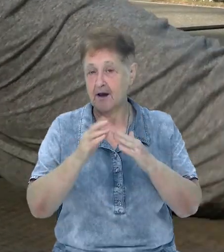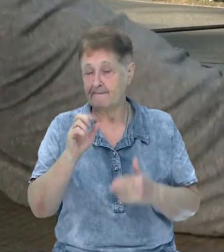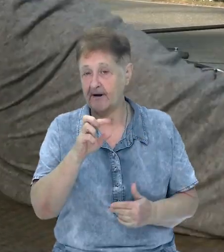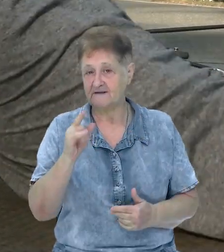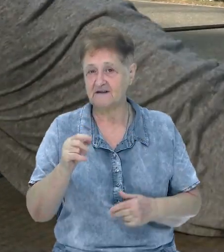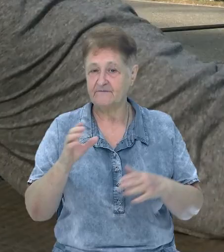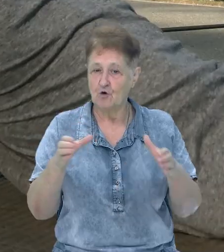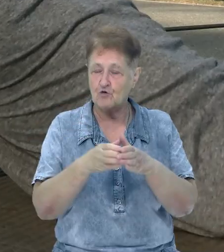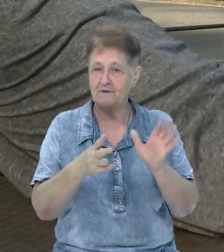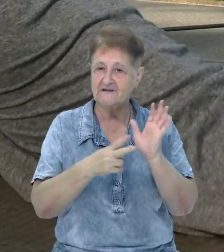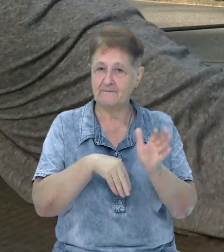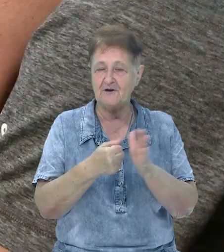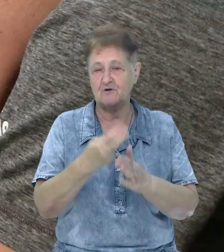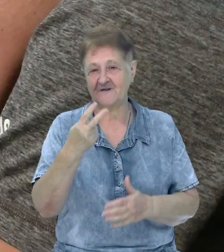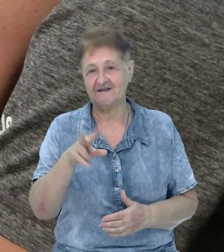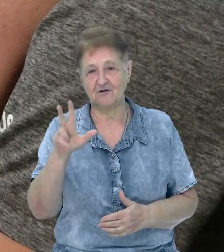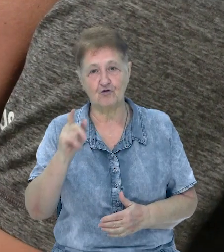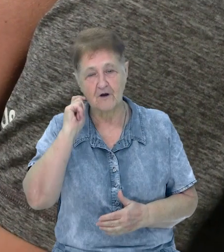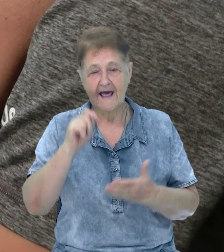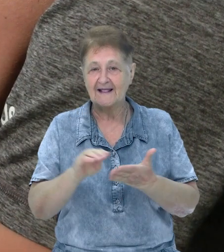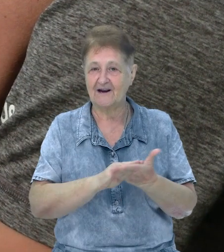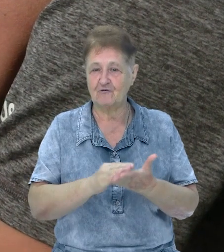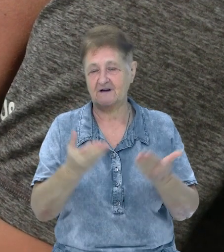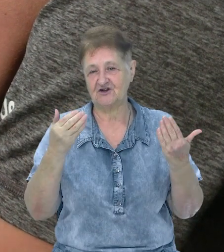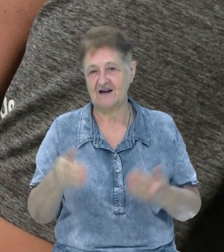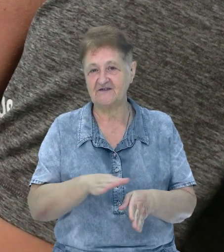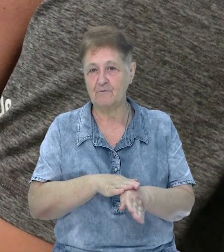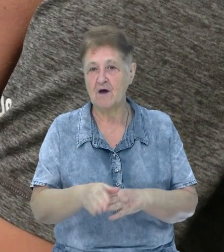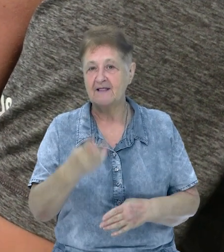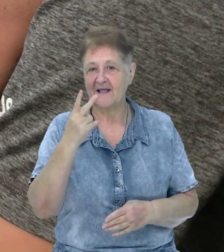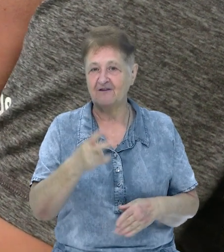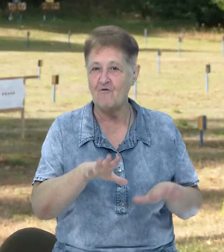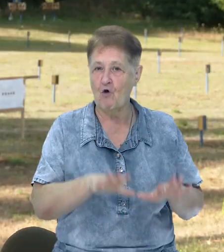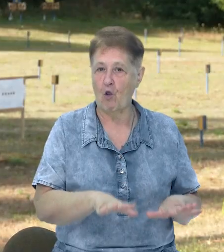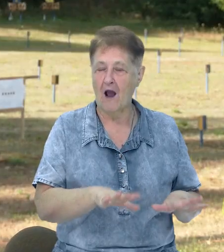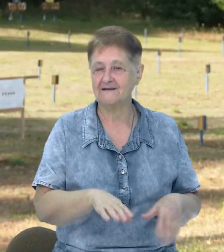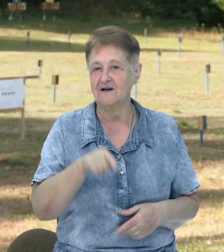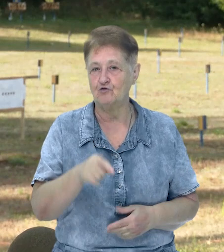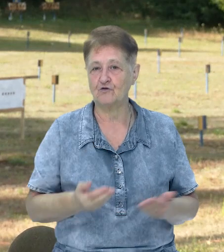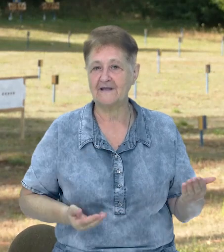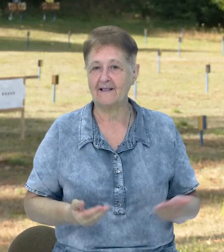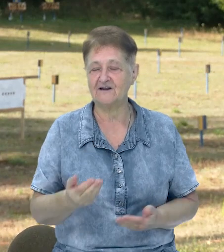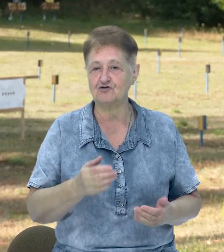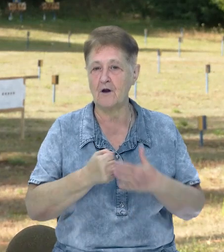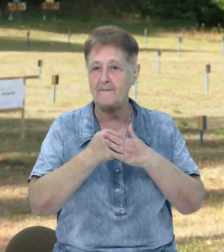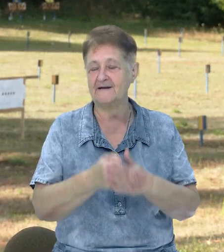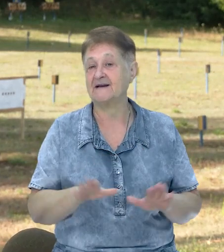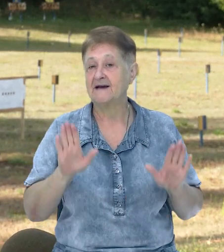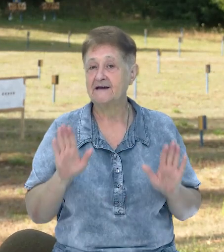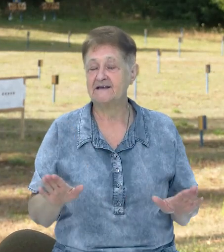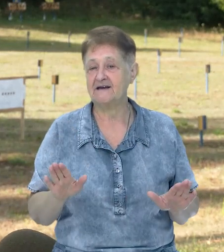групи від семи до двадцяти трьох років. Тренування зараз відбуваються на двох локаціях. Тут на лижній базі тільки на